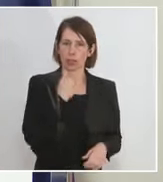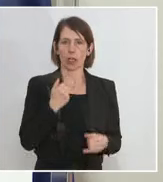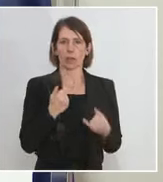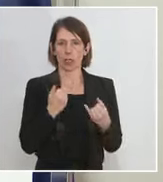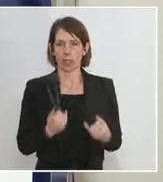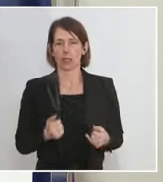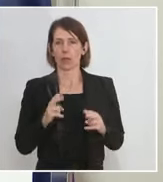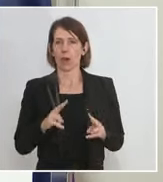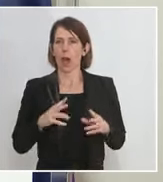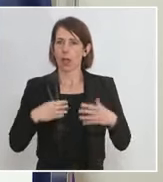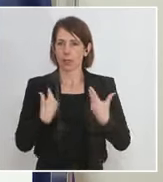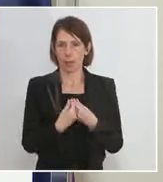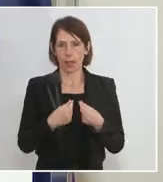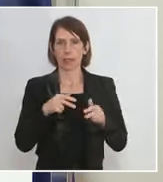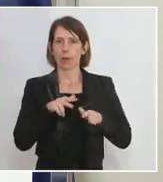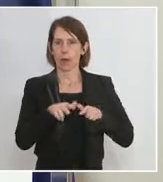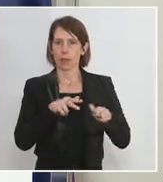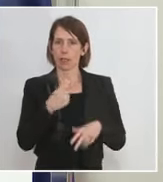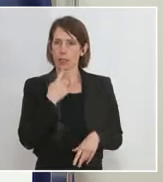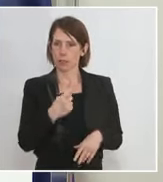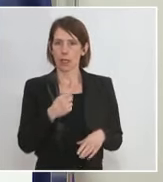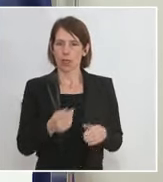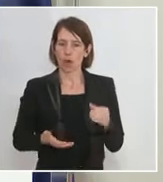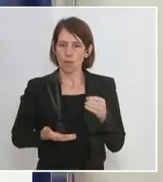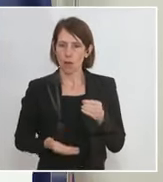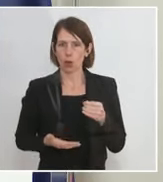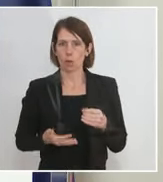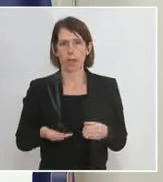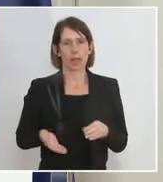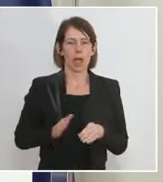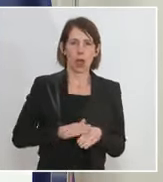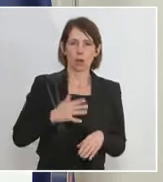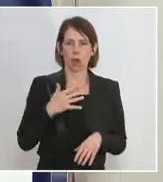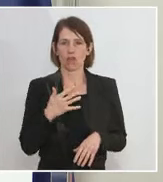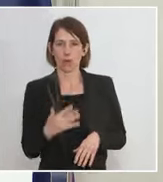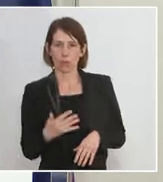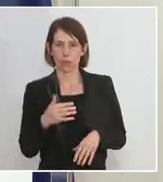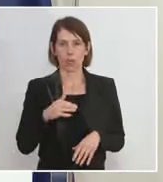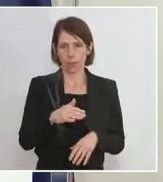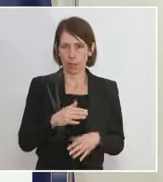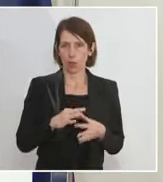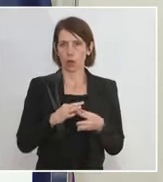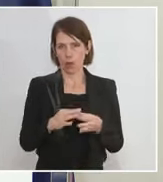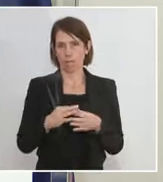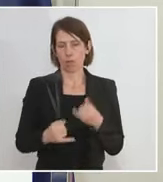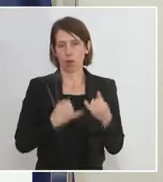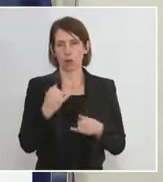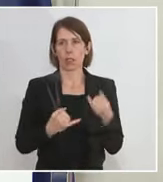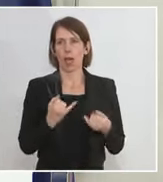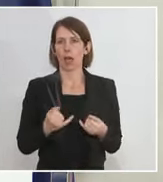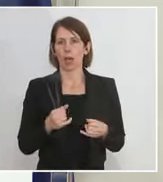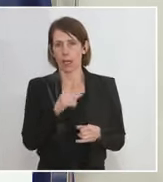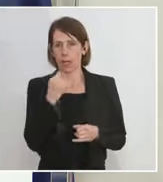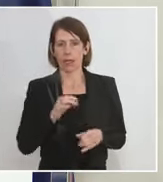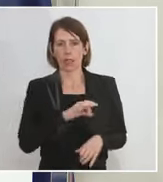uns gelungen, gemeinsam als Regierung jetzt das Volumen auf 50 Millionen pro Jahr anzuheben und ich glaube, ich spreche für uns alle,